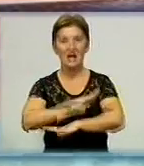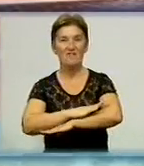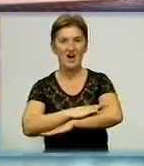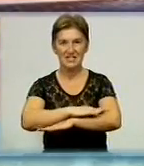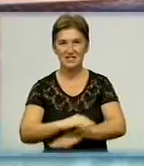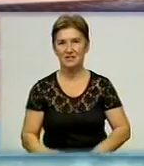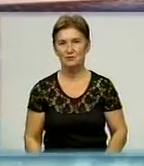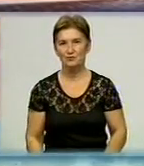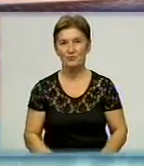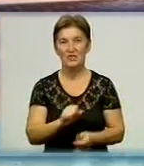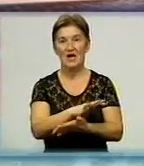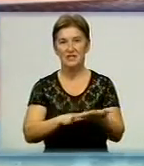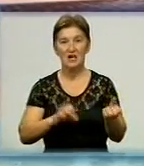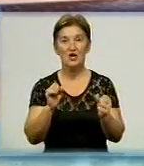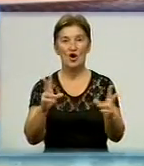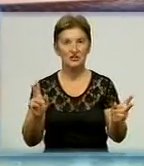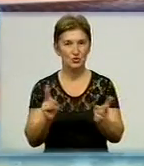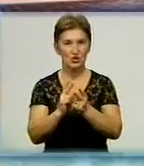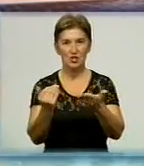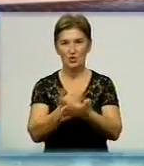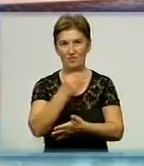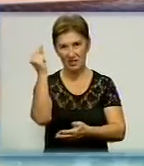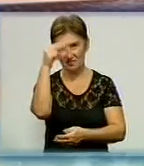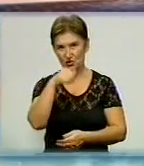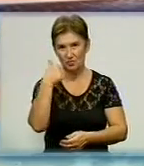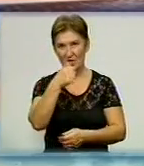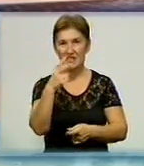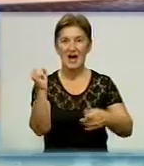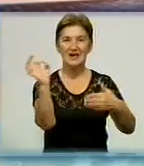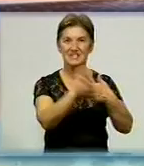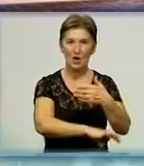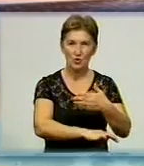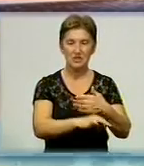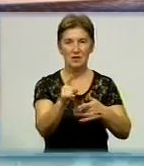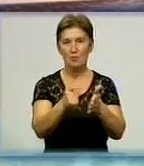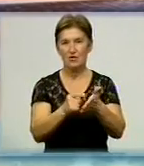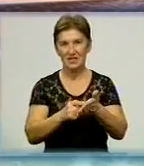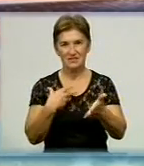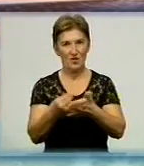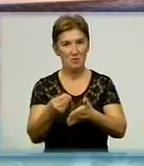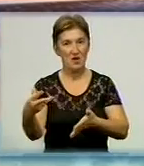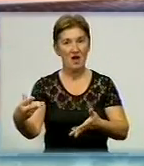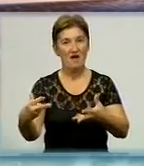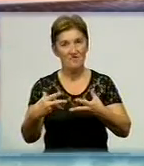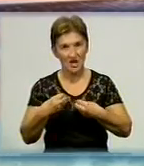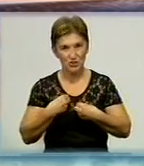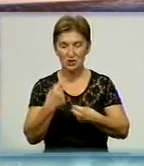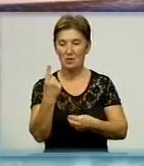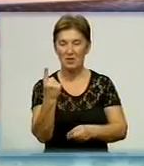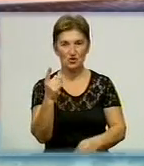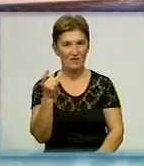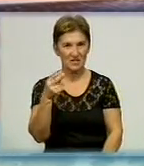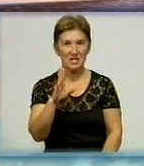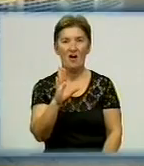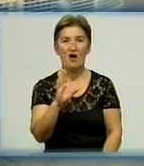І далі про те, як зустрічали новий навчальний рік на Заході області. Сергій Михайлін поділиться враженнями від 1 вересня в Голованівському